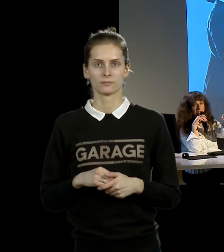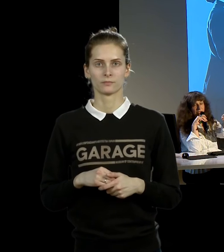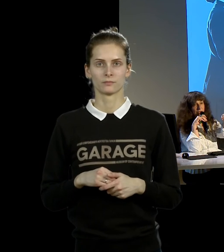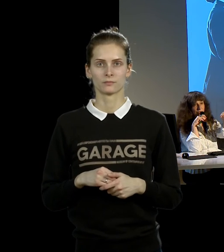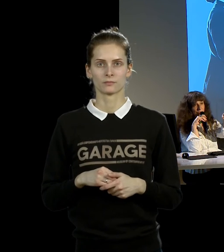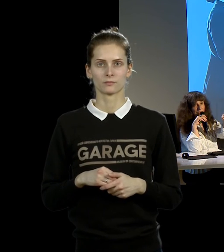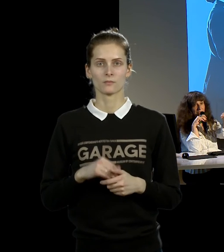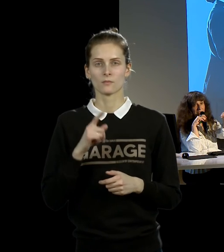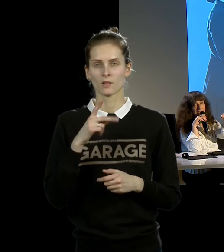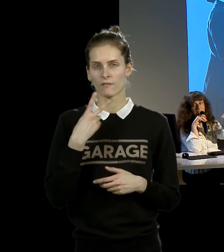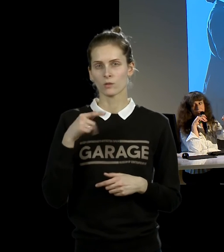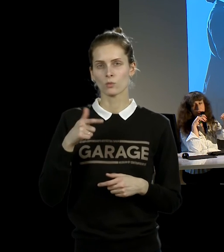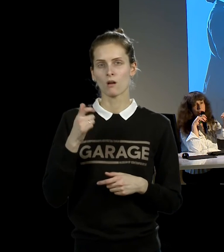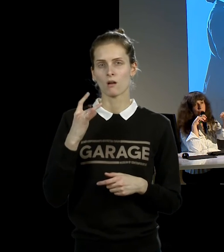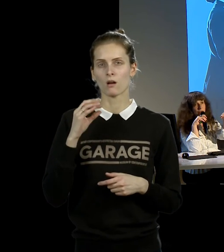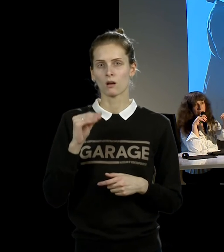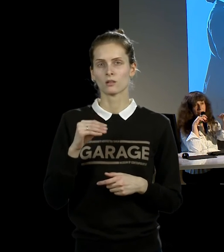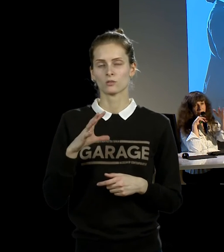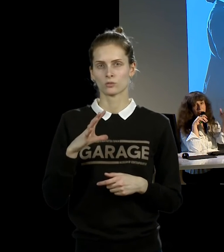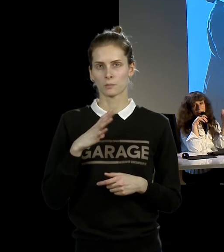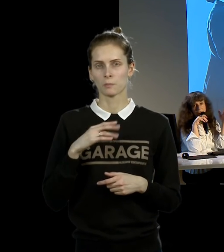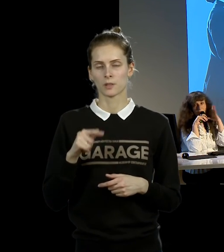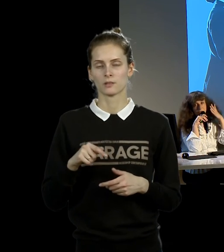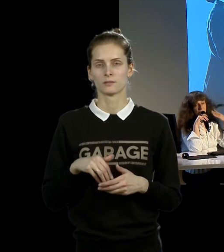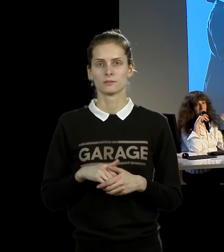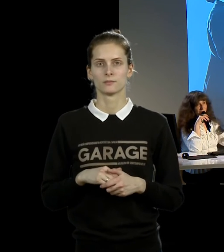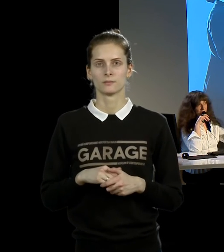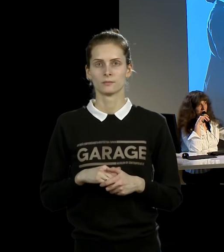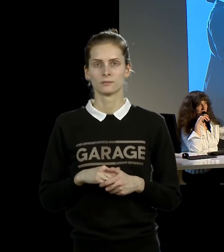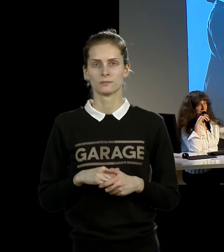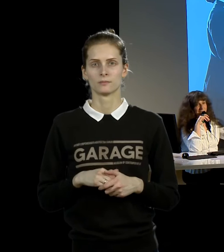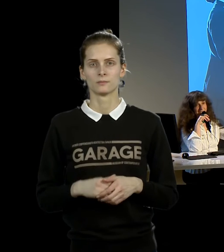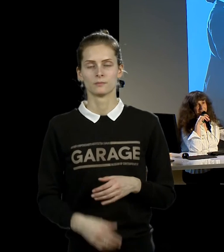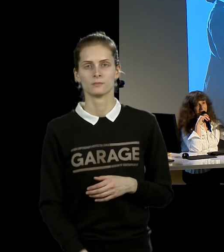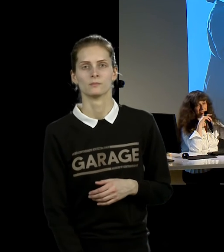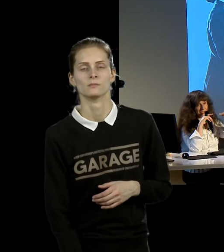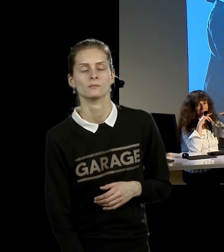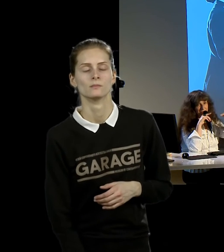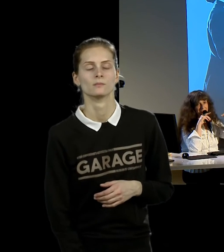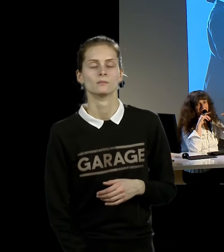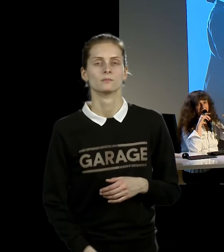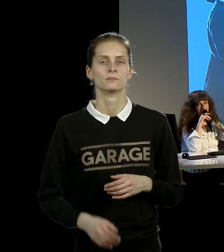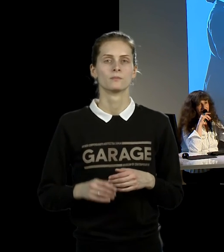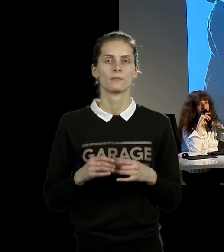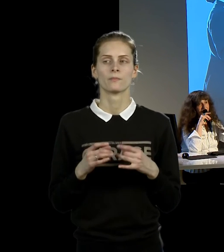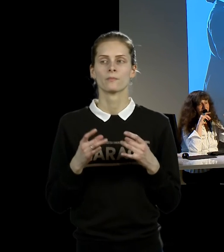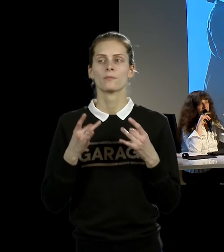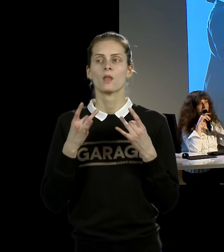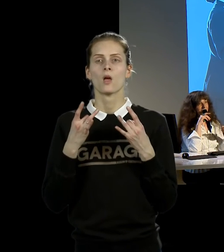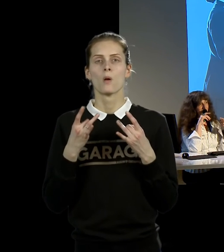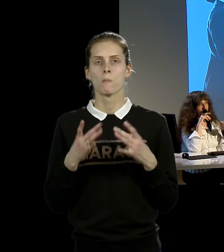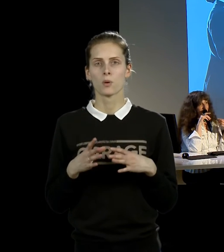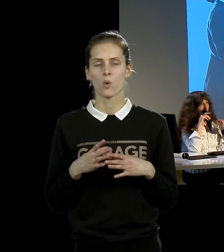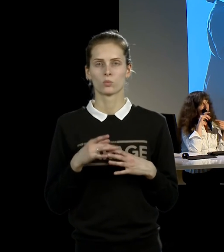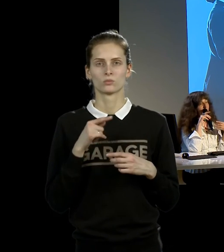который надо, ну, сохранить, это очень долго, как бы, это вроде бы ничего сложного, если человек так стоит день, вот, сохраняя этот контакт,